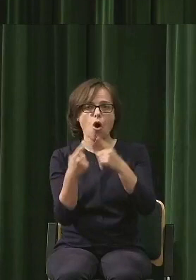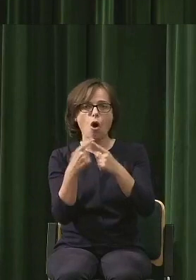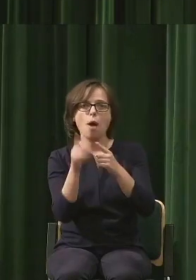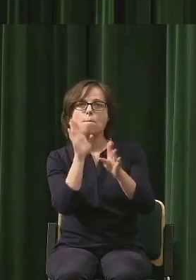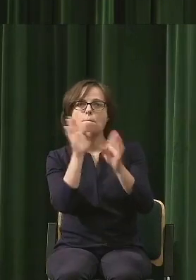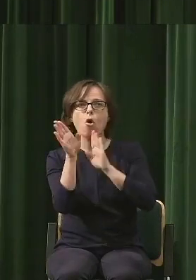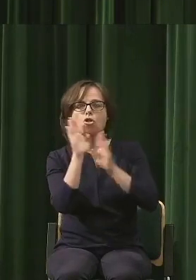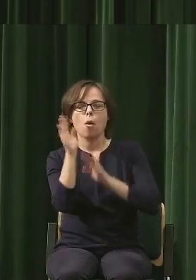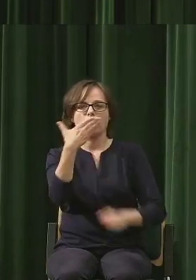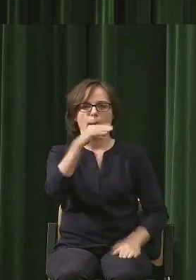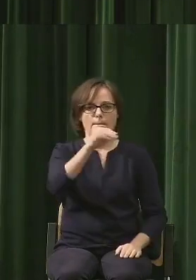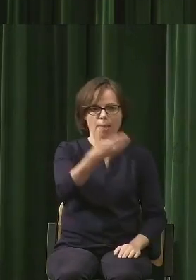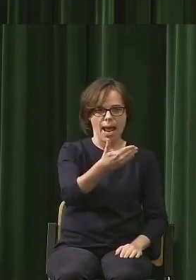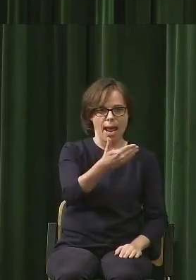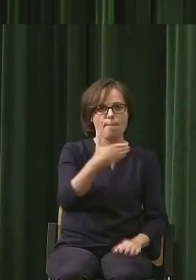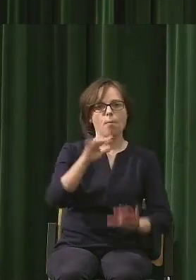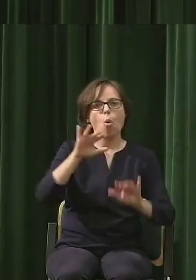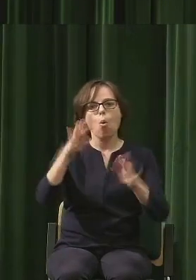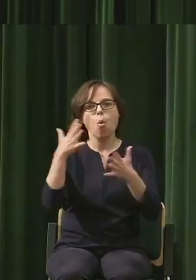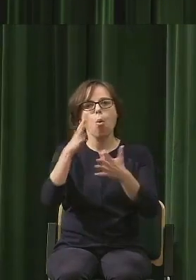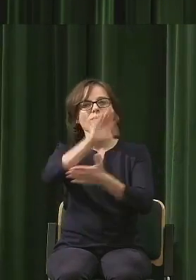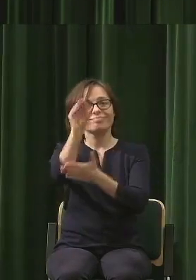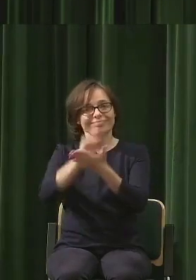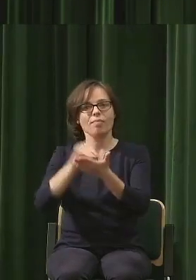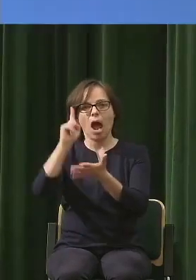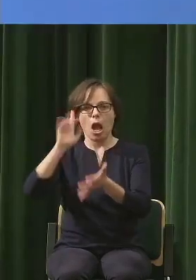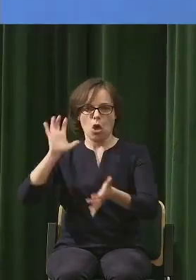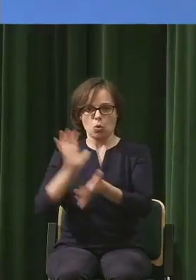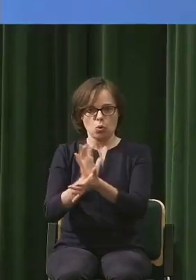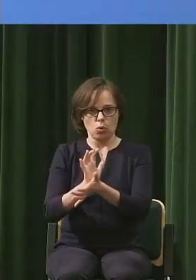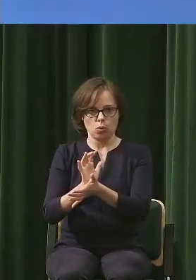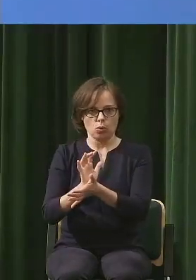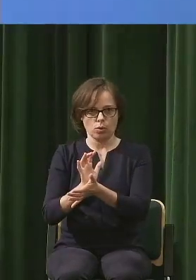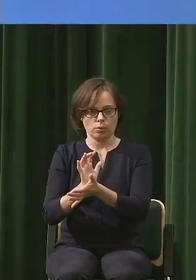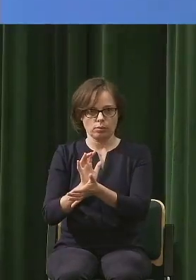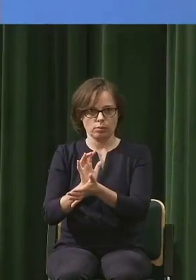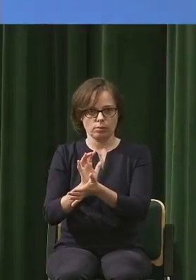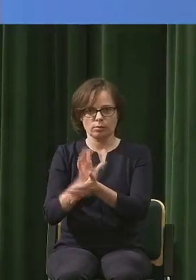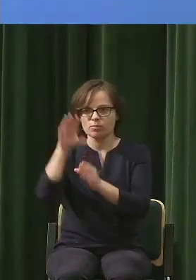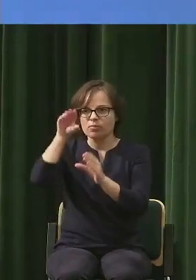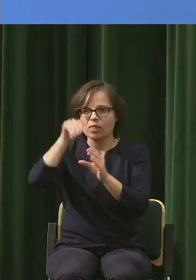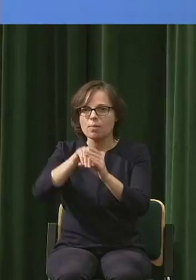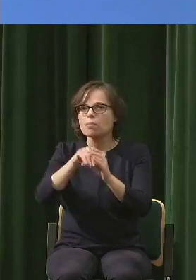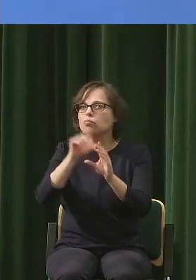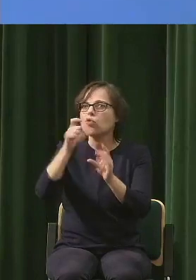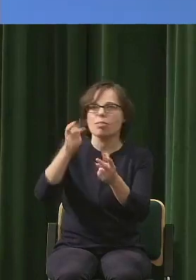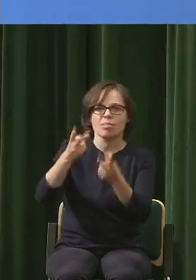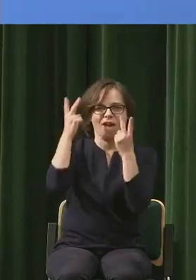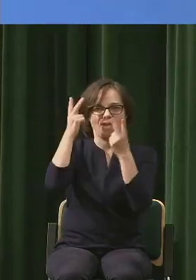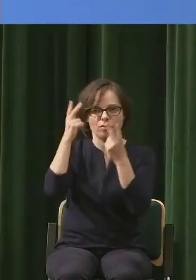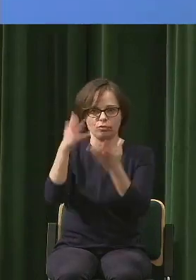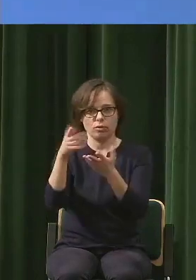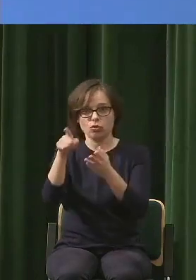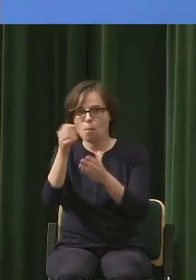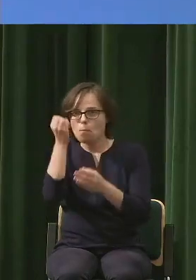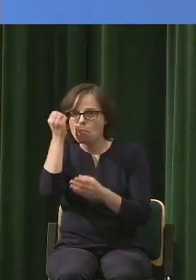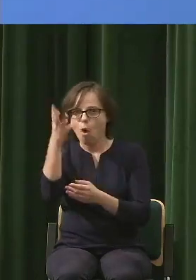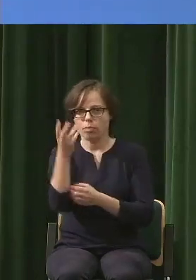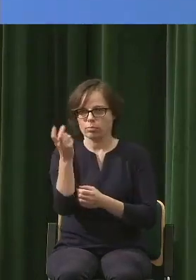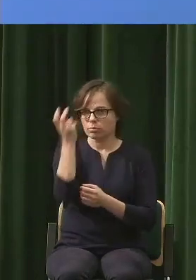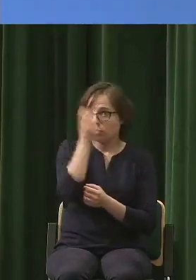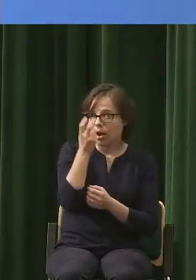skondensowaną jakąś opowieścią, jakimś czymś bardzo ciekawym, może być mądrym, może być